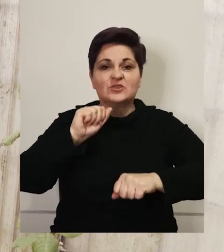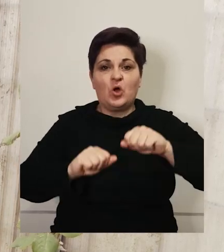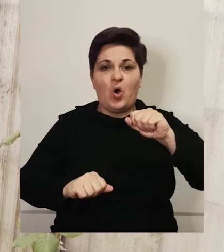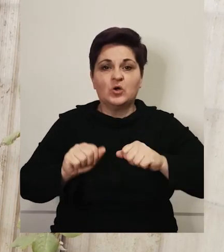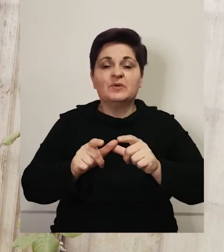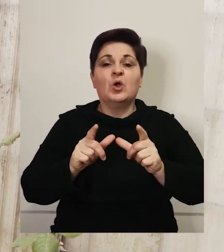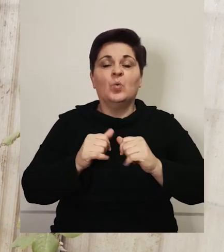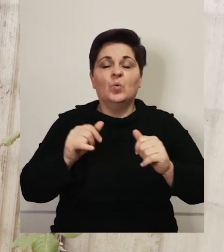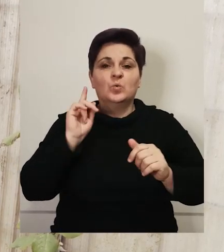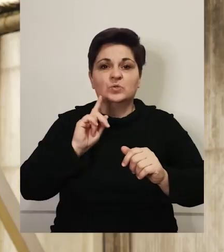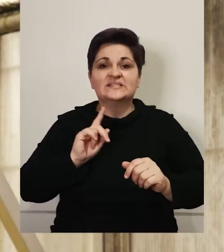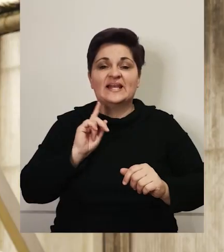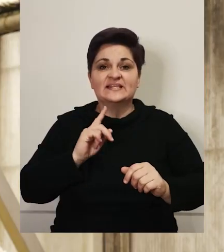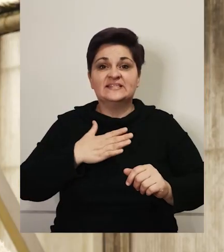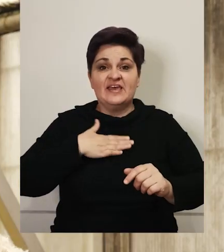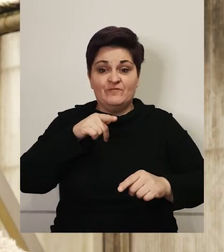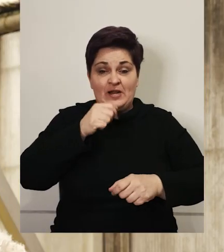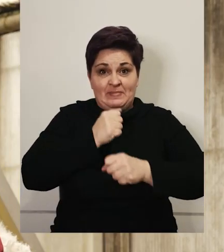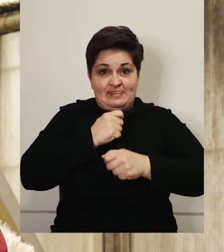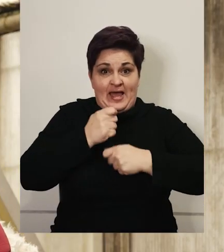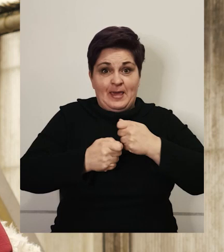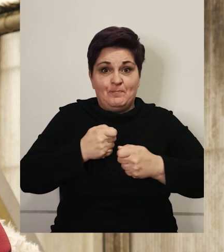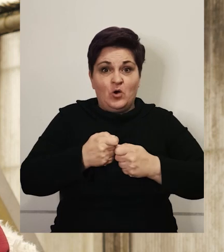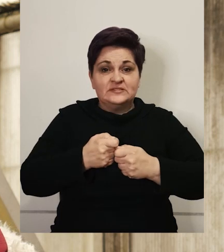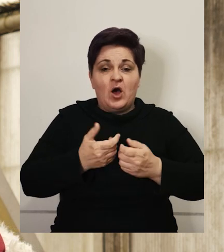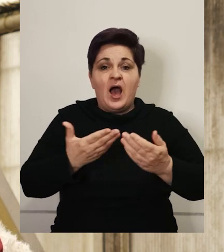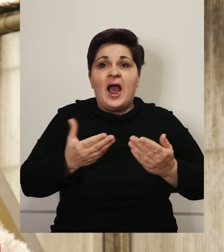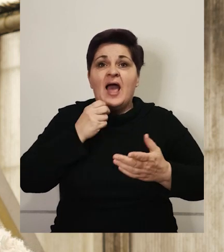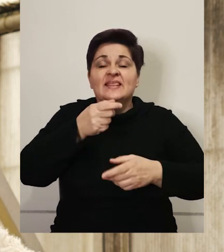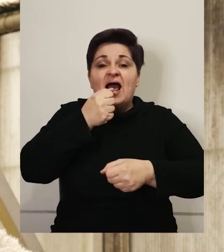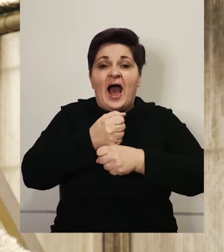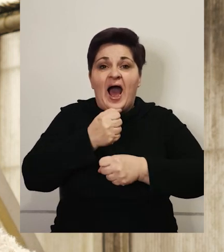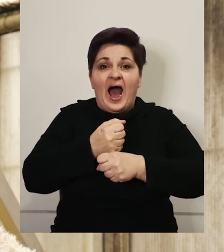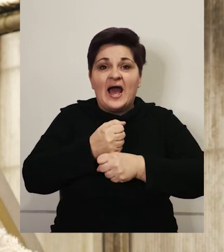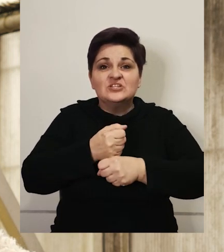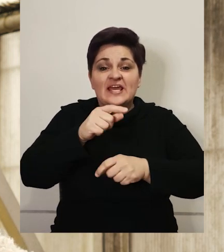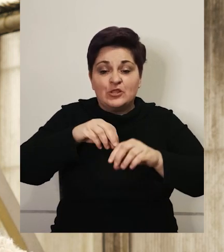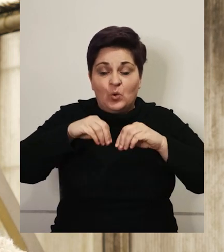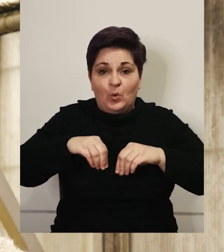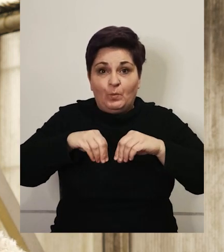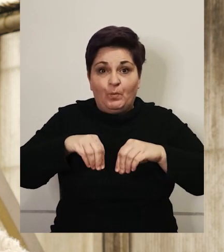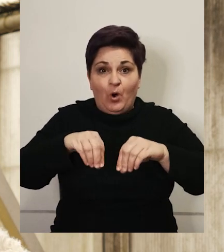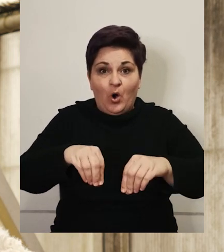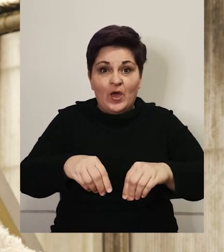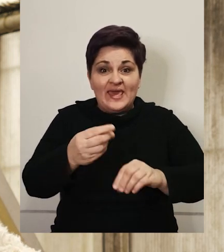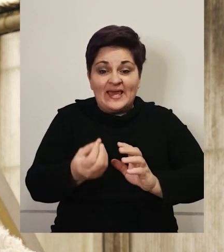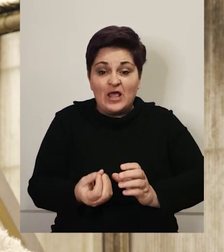obrazovanje i radno osposobljavanje u Zenici. Volim taj posao nekako kad radiš to i kad to posijes